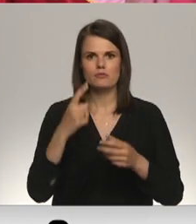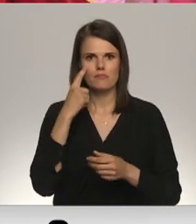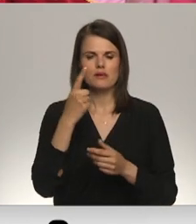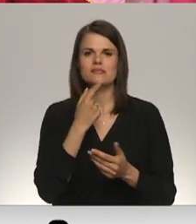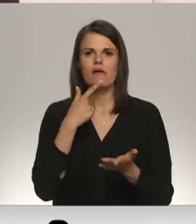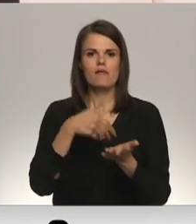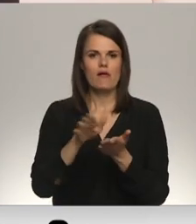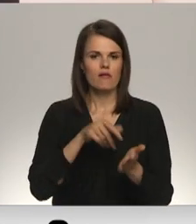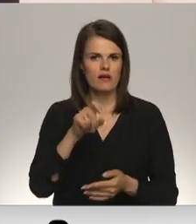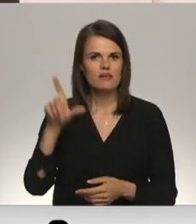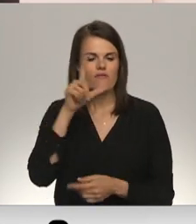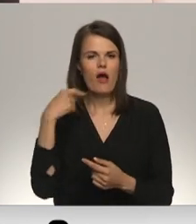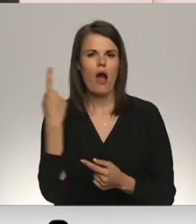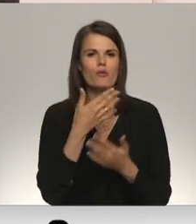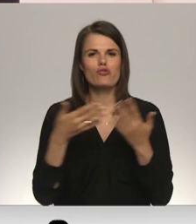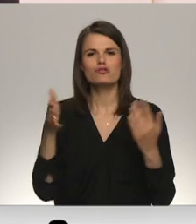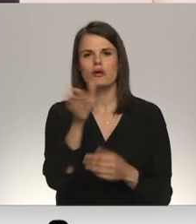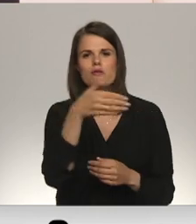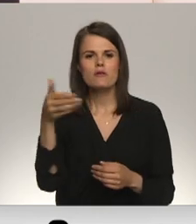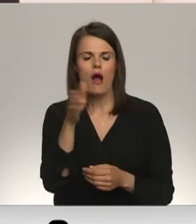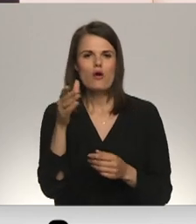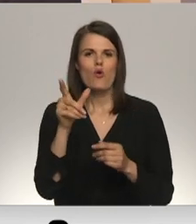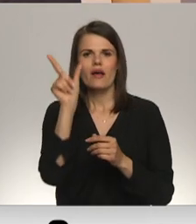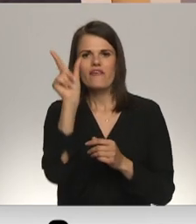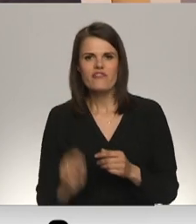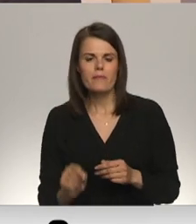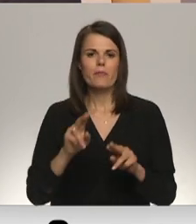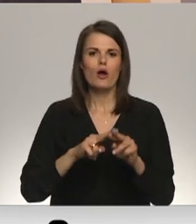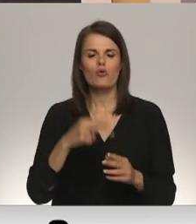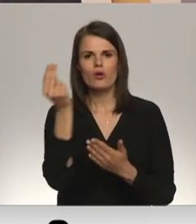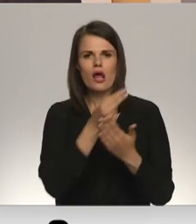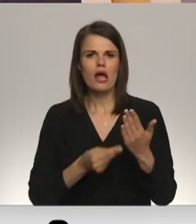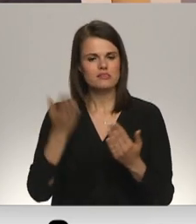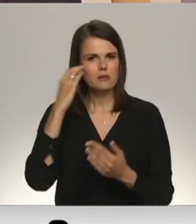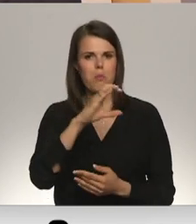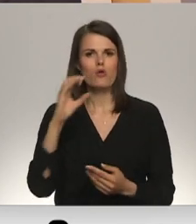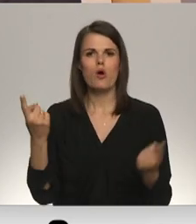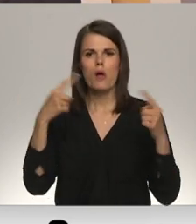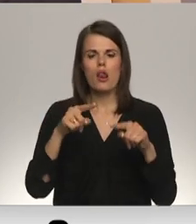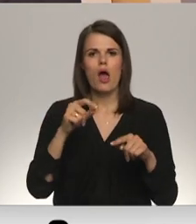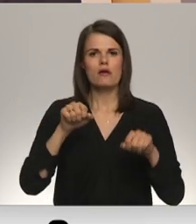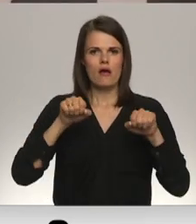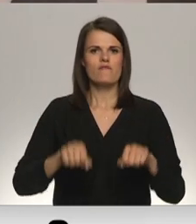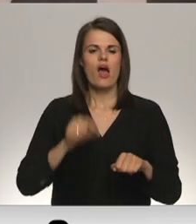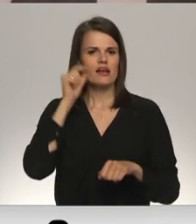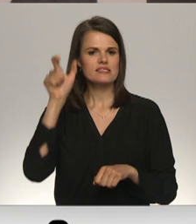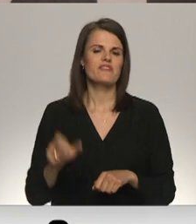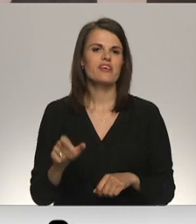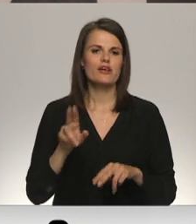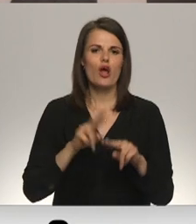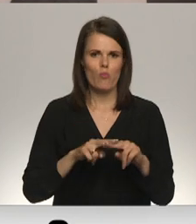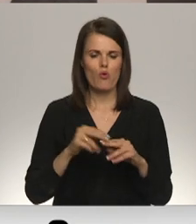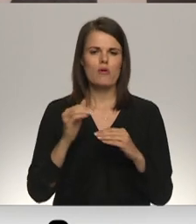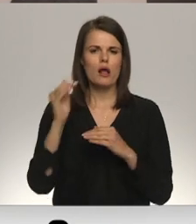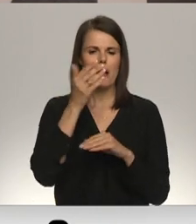sarkanā krāsa, visapkārt dažādi karogi vimpeļi, glēznes ar padomlaika varas vīriem, formas tērpi un daudz kas cits, krājums tapis